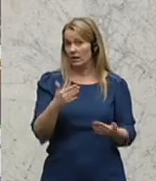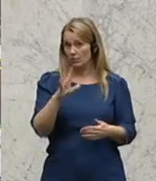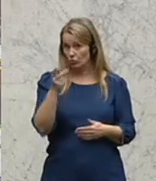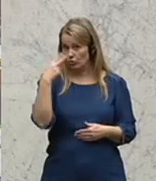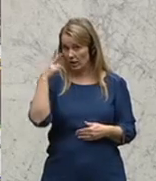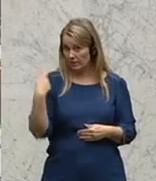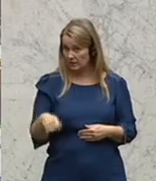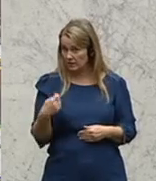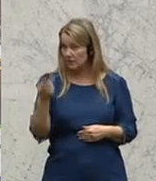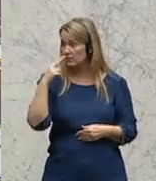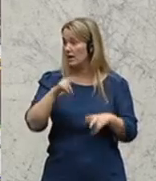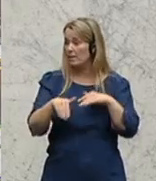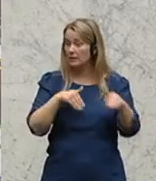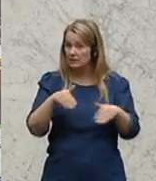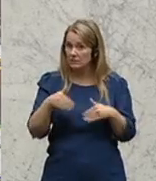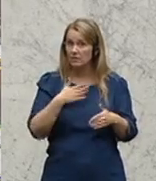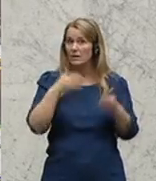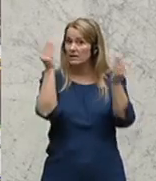Lanze bricht. Rotbrech, Becher von der SPÖ ist an Bord.